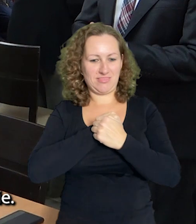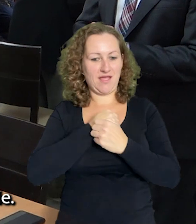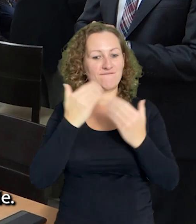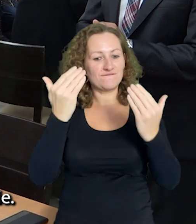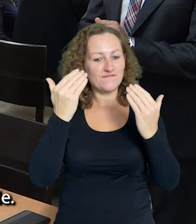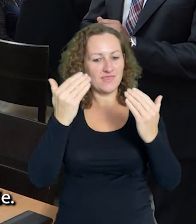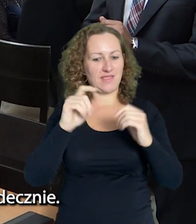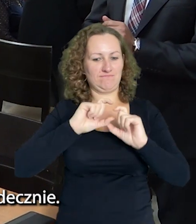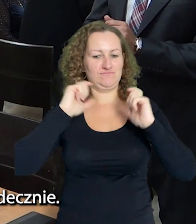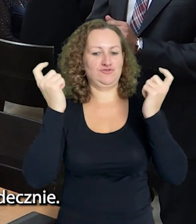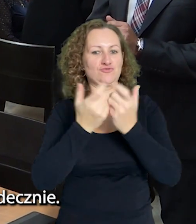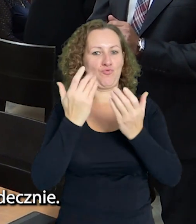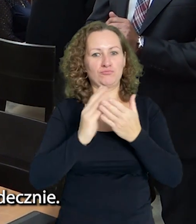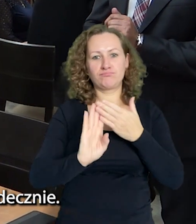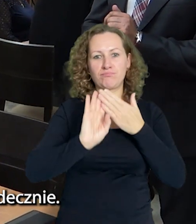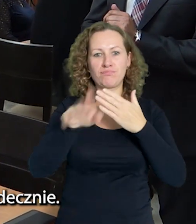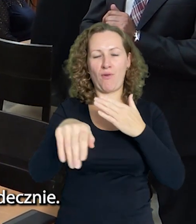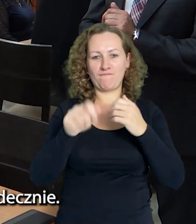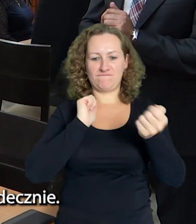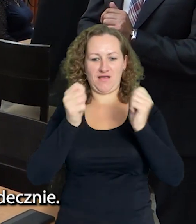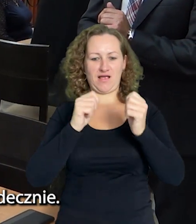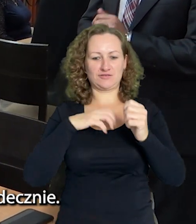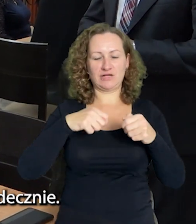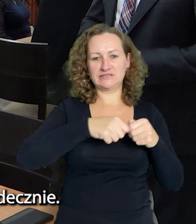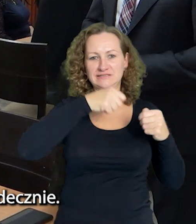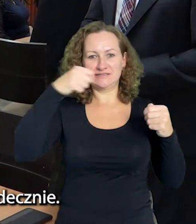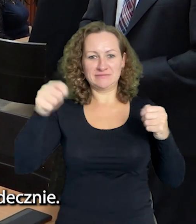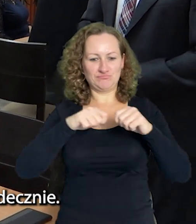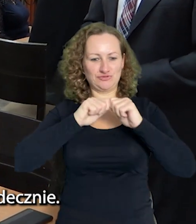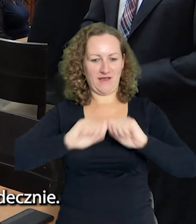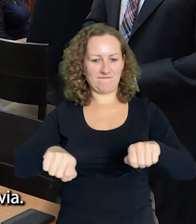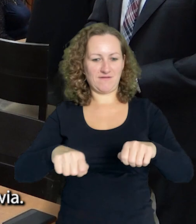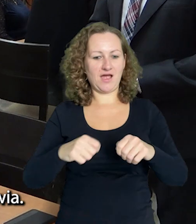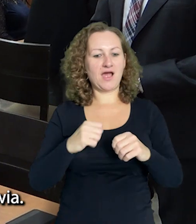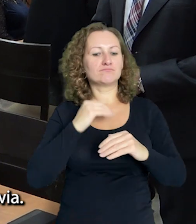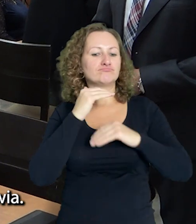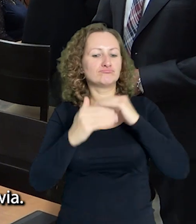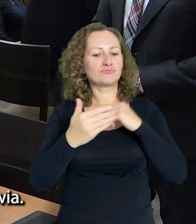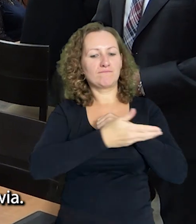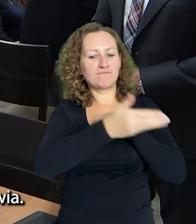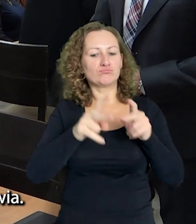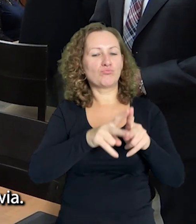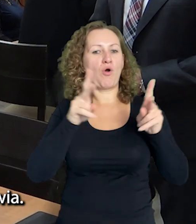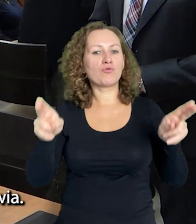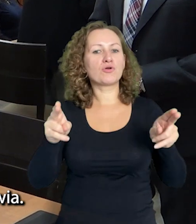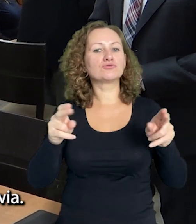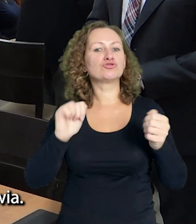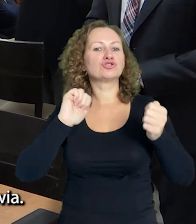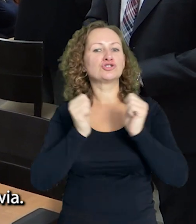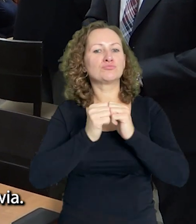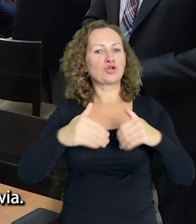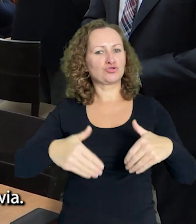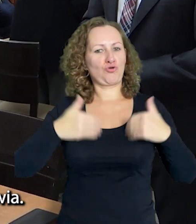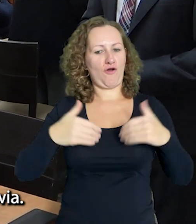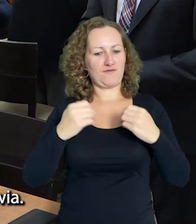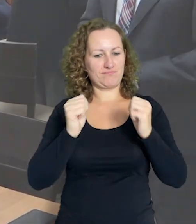kochani seniorowie, witam wszystkich o przerwie wakacyjne i bardzo serdecznie. Życzę Wam na okres zimowy dużo